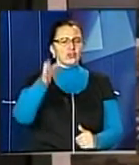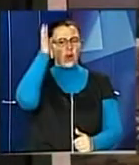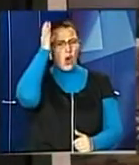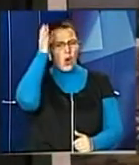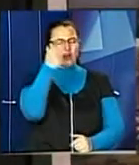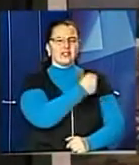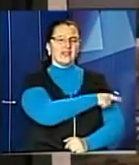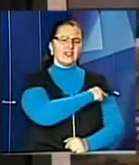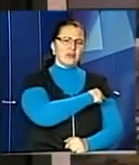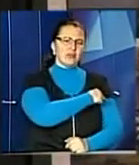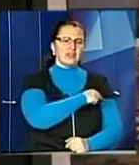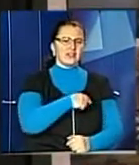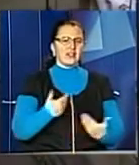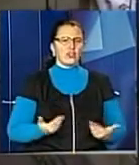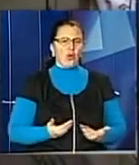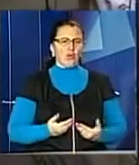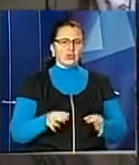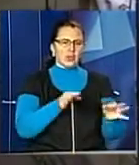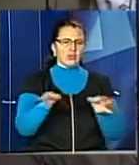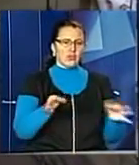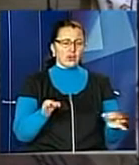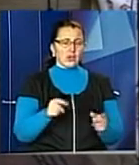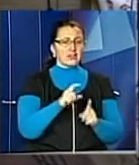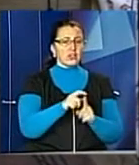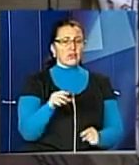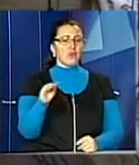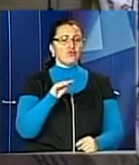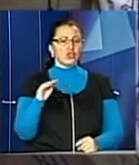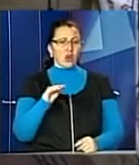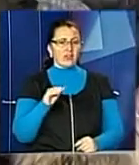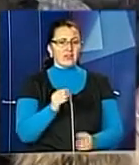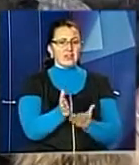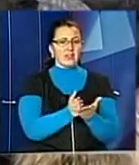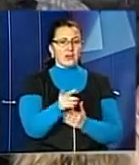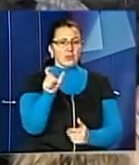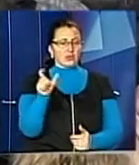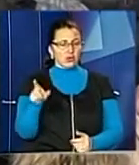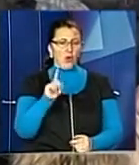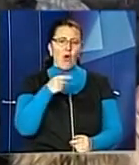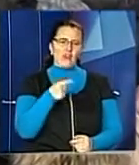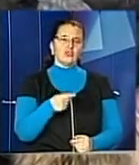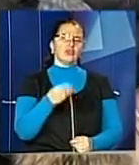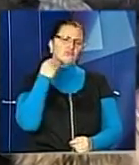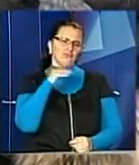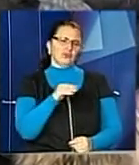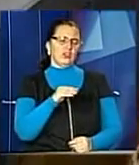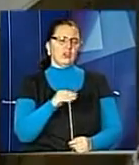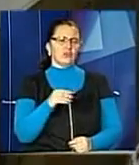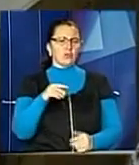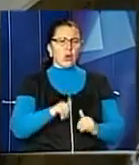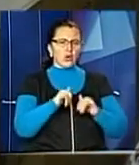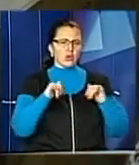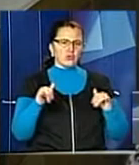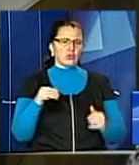та комунальної інфраструктури. За словами жовтівських посадовців, 16-й рік вважають якісним проривом у розбудові історичного краю.